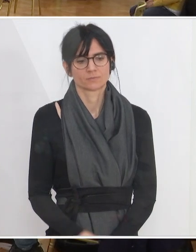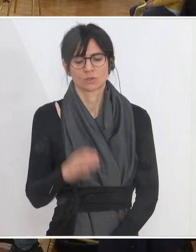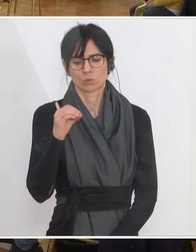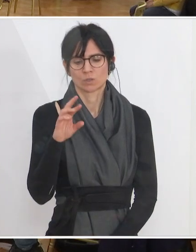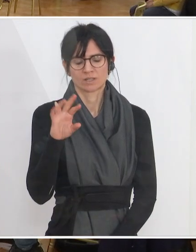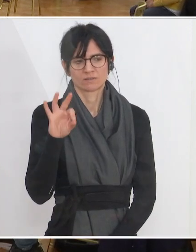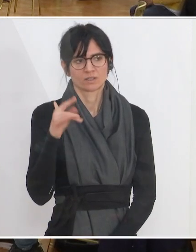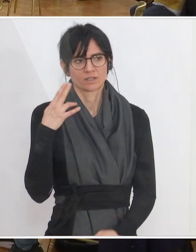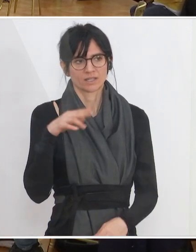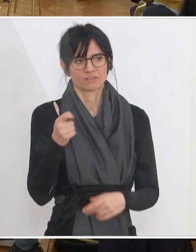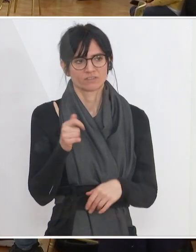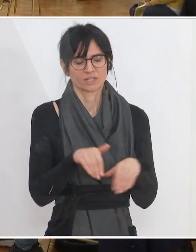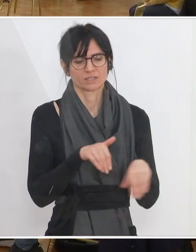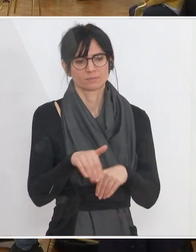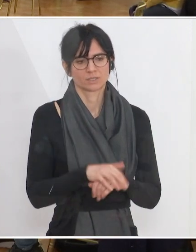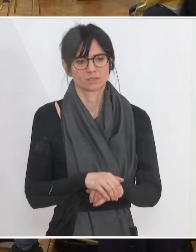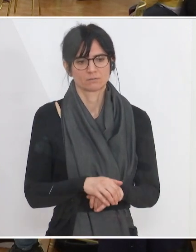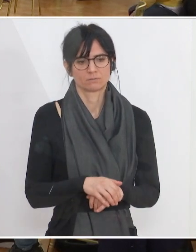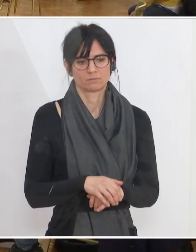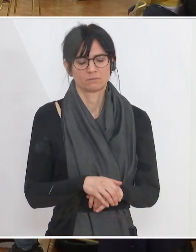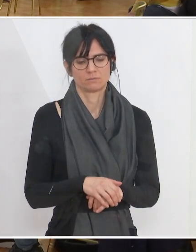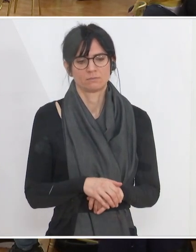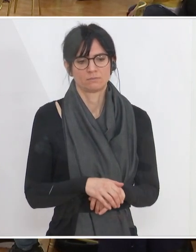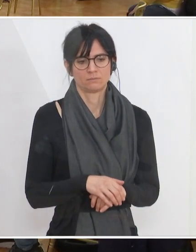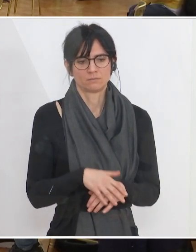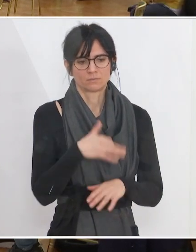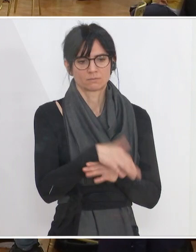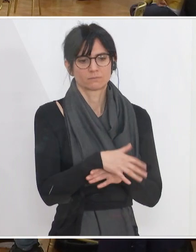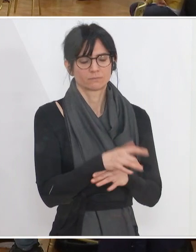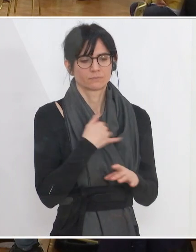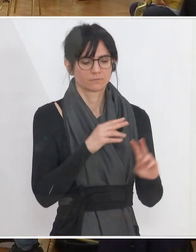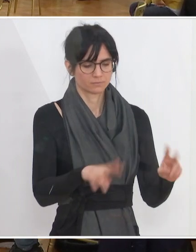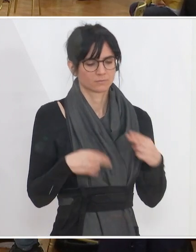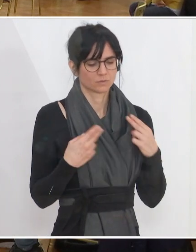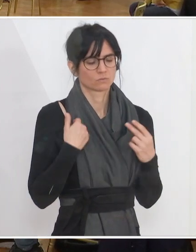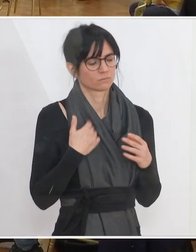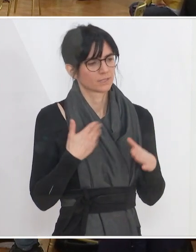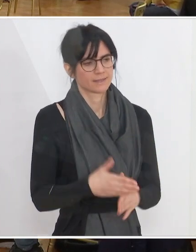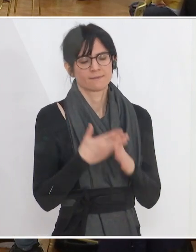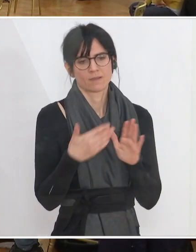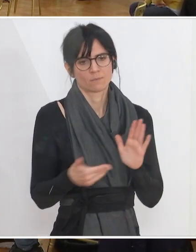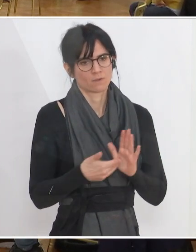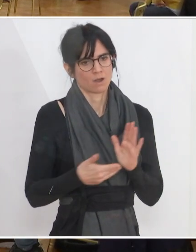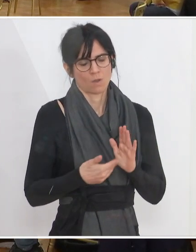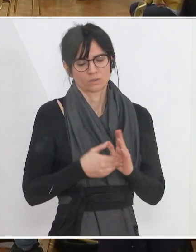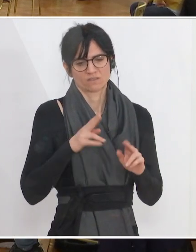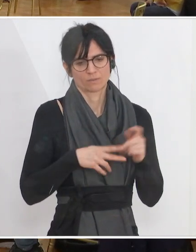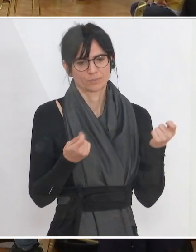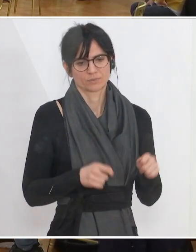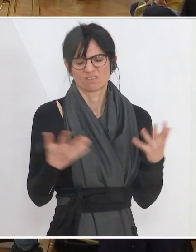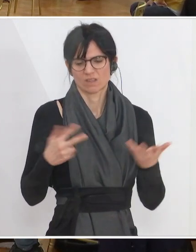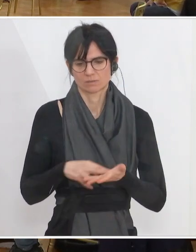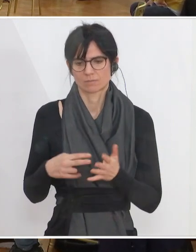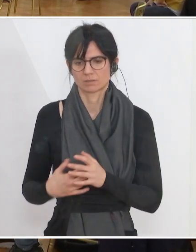ORFs an den Herrn Finanzminister. Herr Finanzminister, die Gastronomie ruft noch weiteren Hilfen, sollte geschlossen bleiben. Was ist hier in